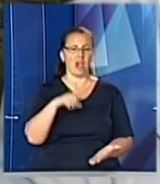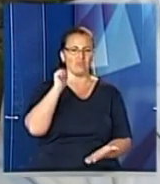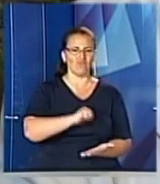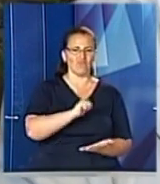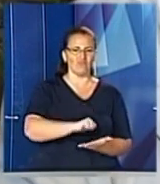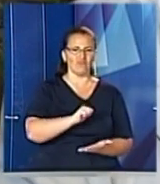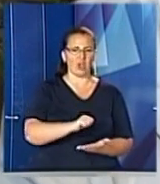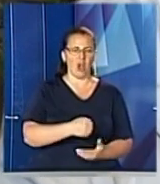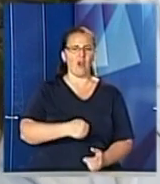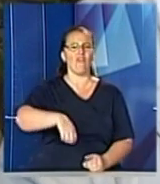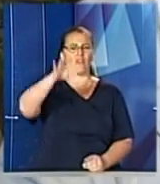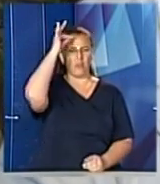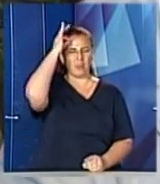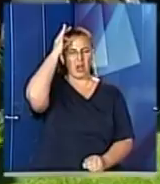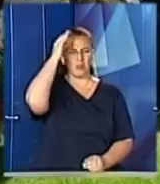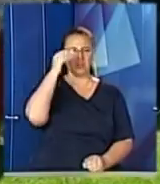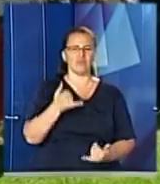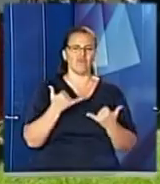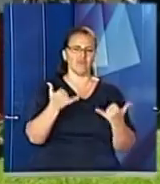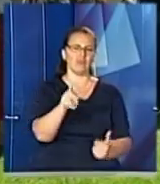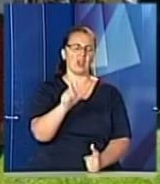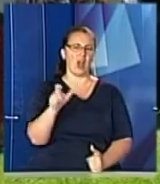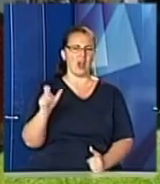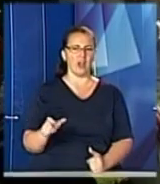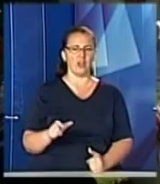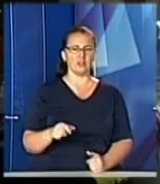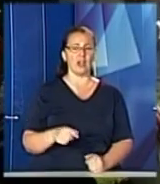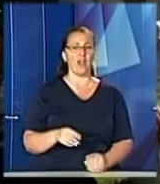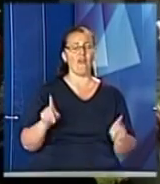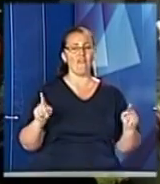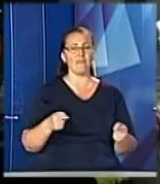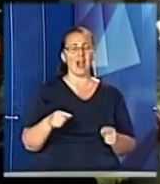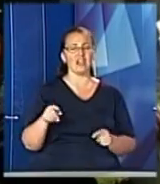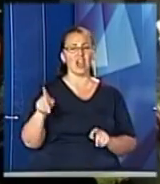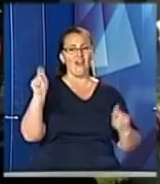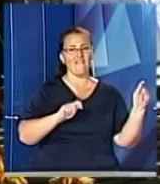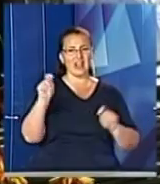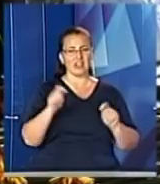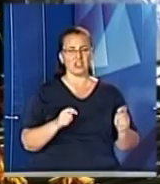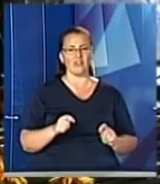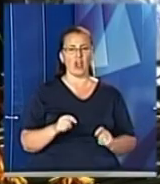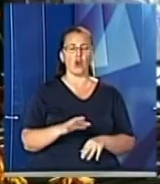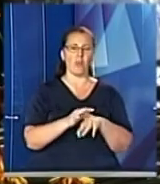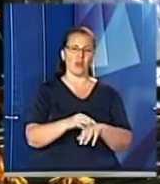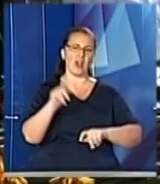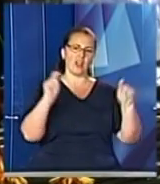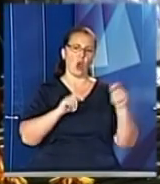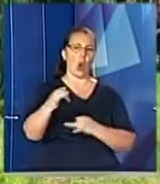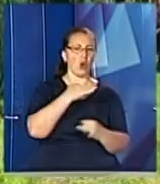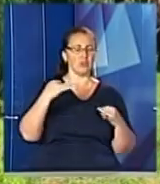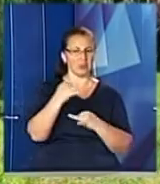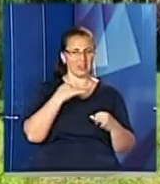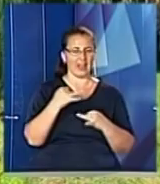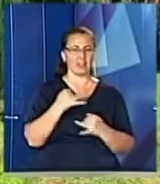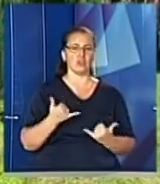пам'ять наших засновників товариства Бойківщина. У межах фестивалю відбулася всеукраїнська конференція, присвячена козацтву та її ваташкам, а також